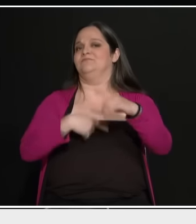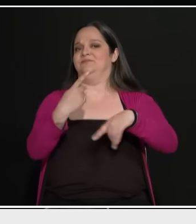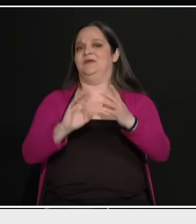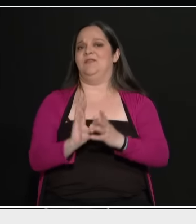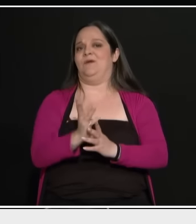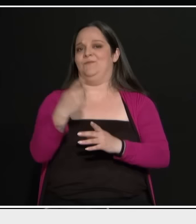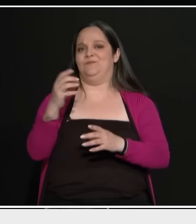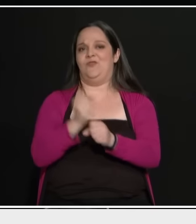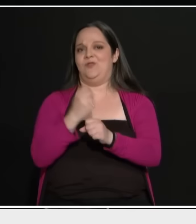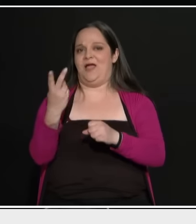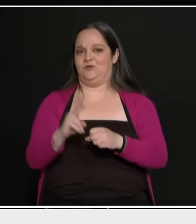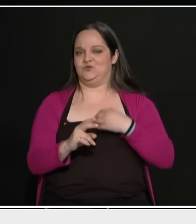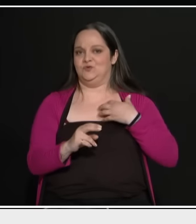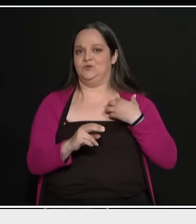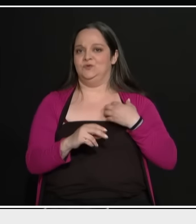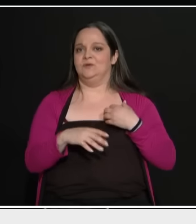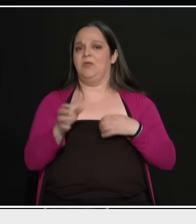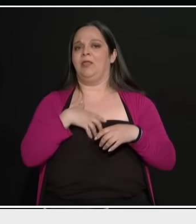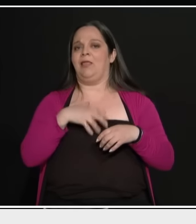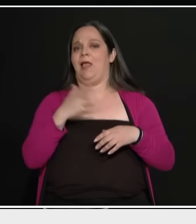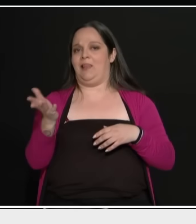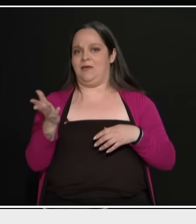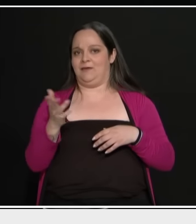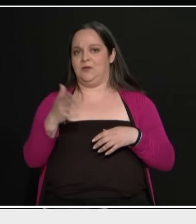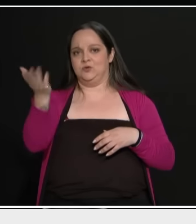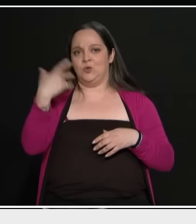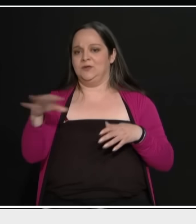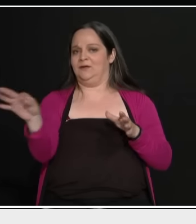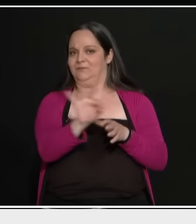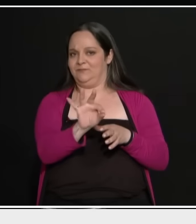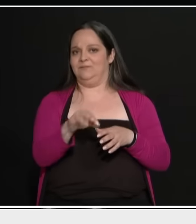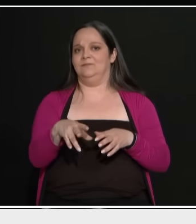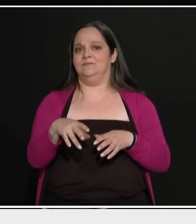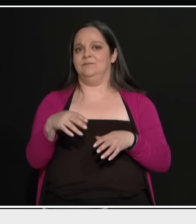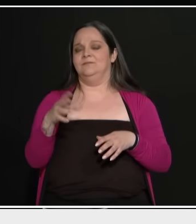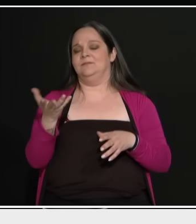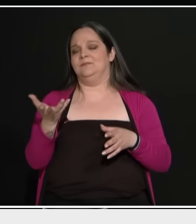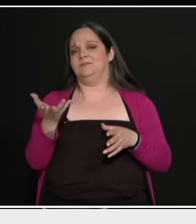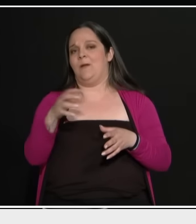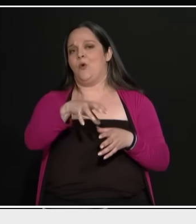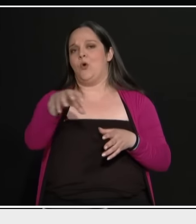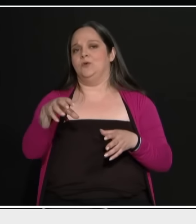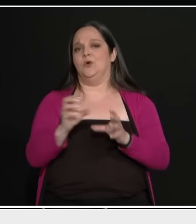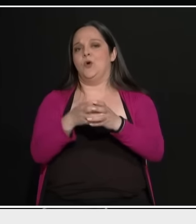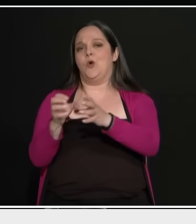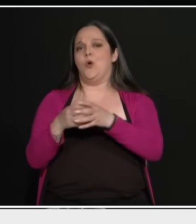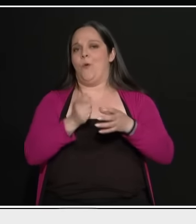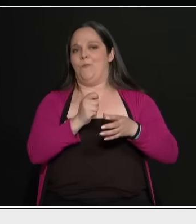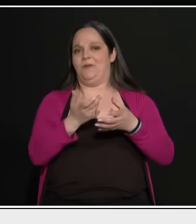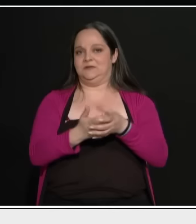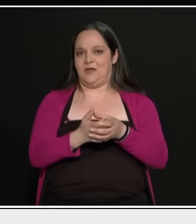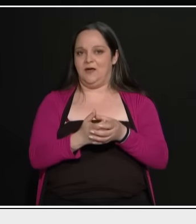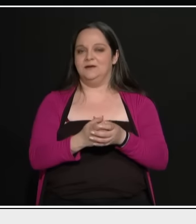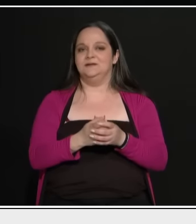είχαν διορίσει τα κόμματα οπότε ήταν υπάλληλος του Τσίπρα ήταν ουσιαστικά δεν γνώρισα έναν